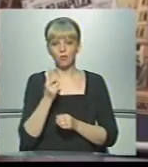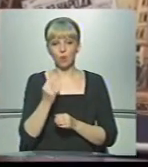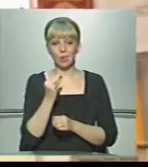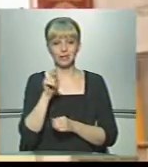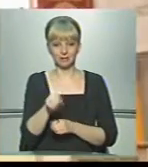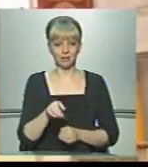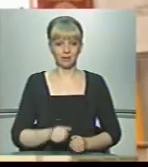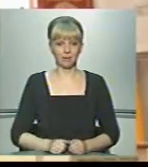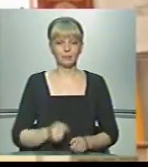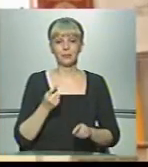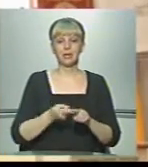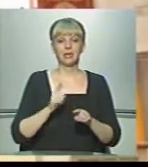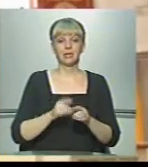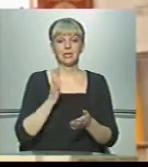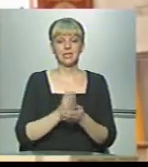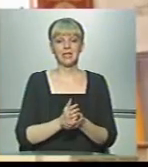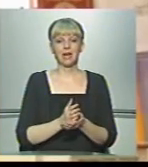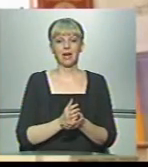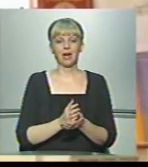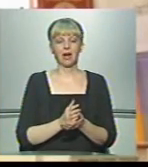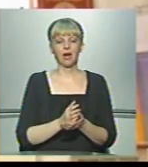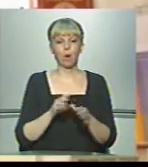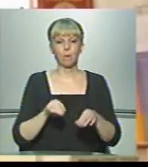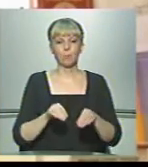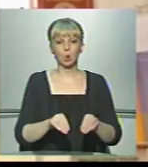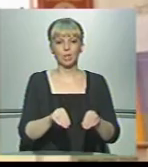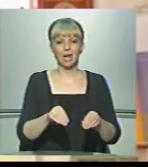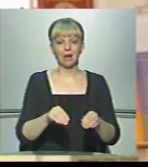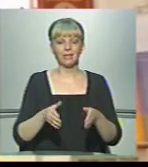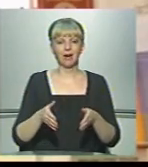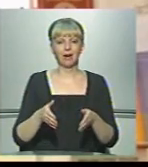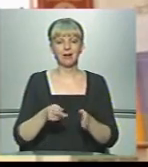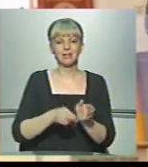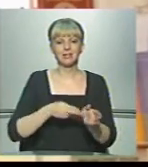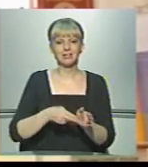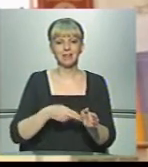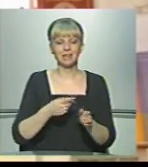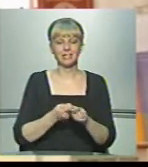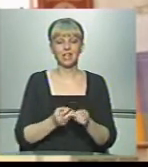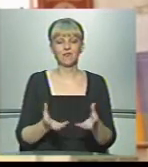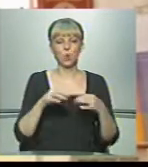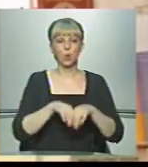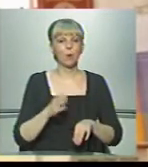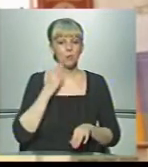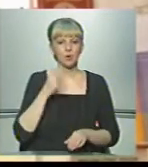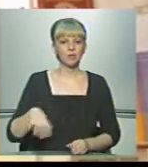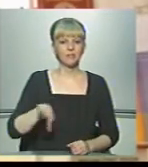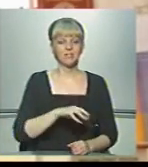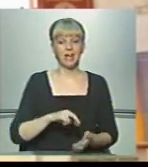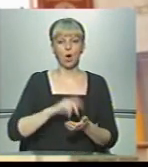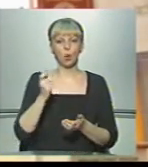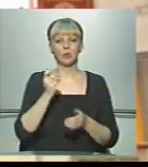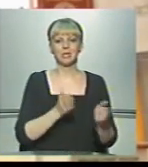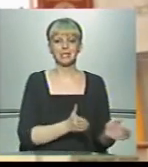Це є прокладання залізниці, це є включенням Буковини всю цю економічну